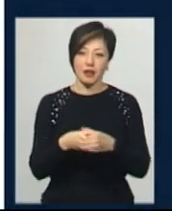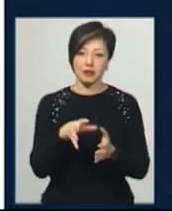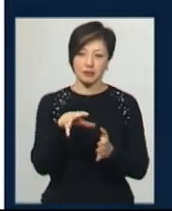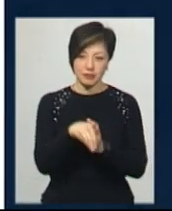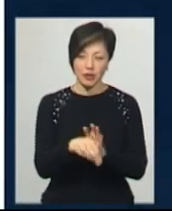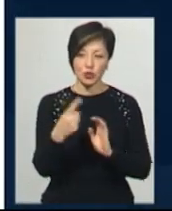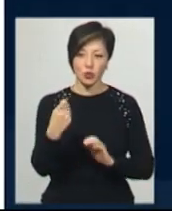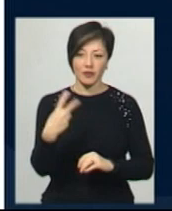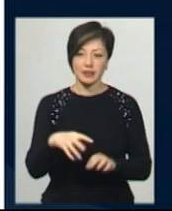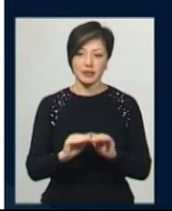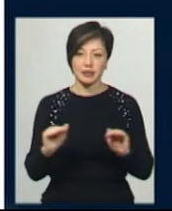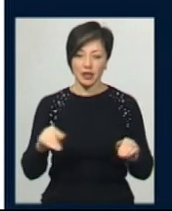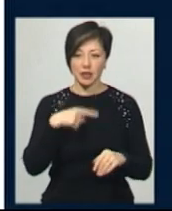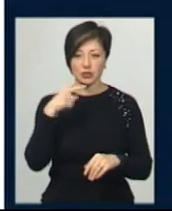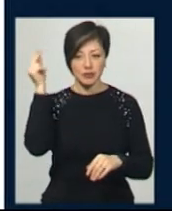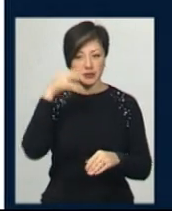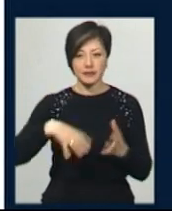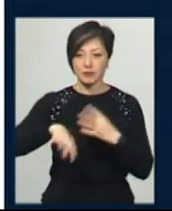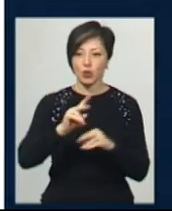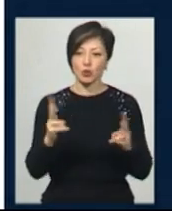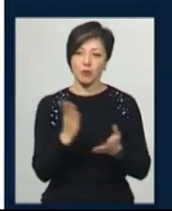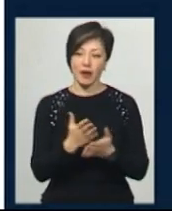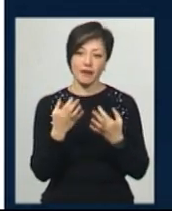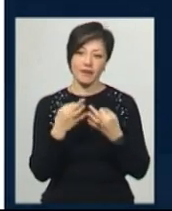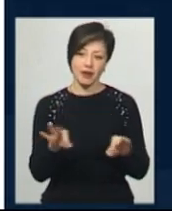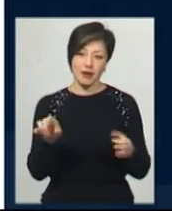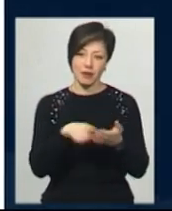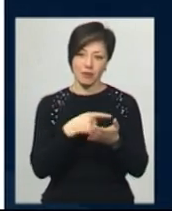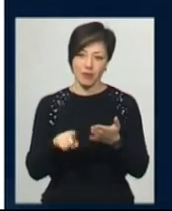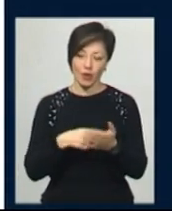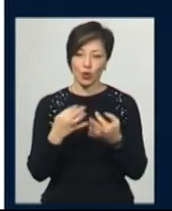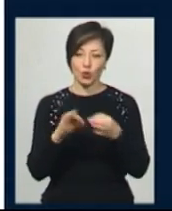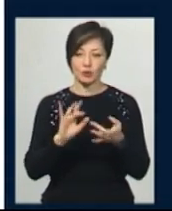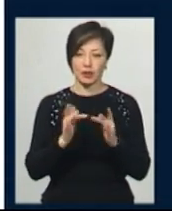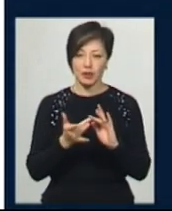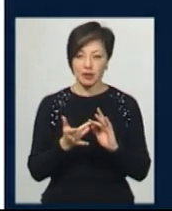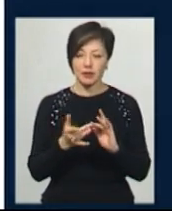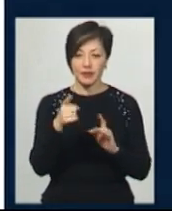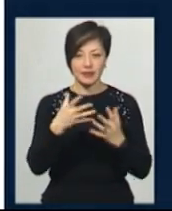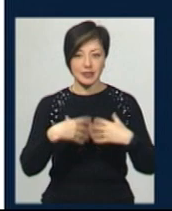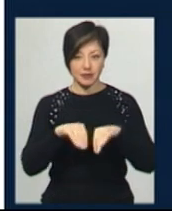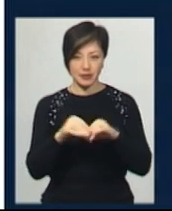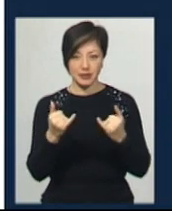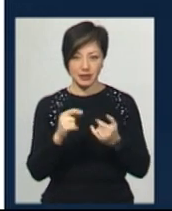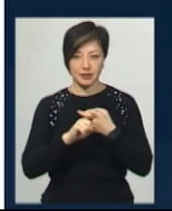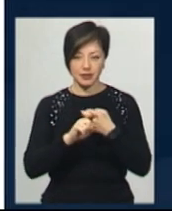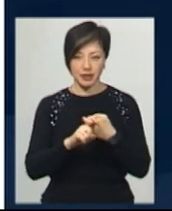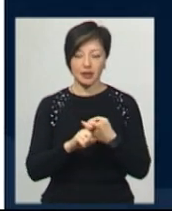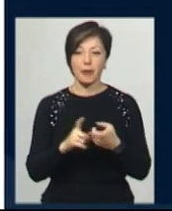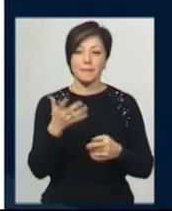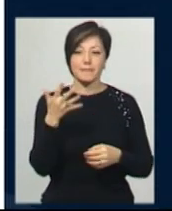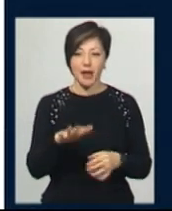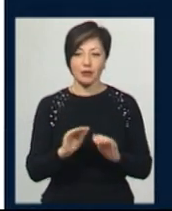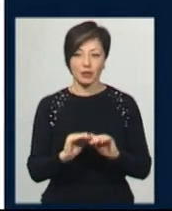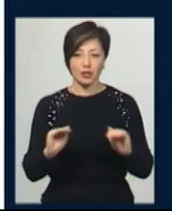школярів. Їхній керівник каже, займається з усіма, хто має домовільний гаджет та доступ до інтернету. У родині тертичних, яка зараз на зв'язку з керівником, п